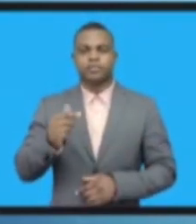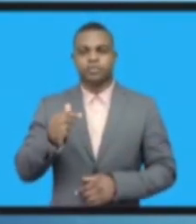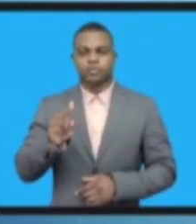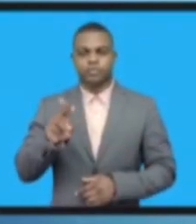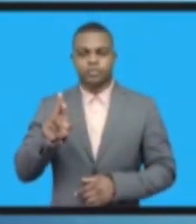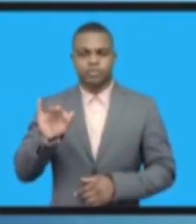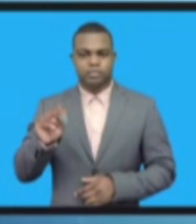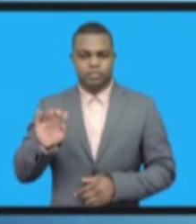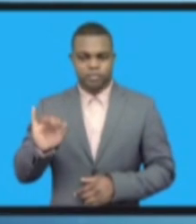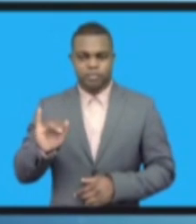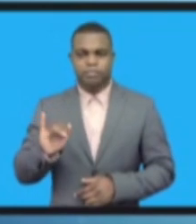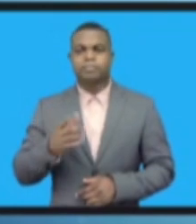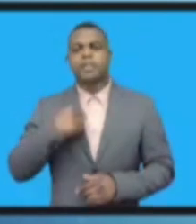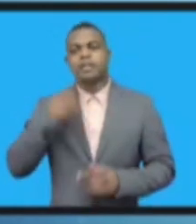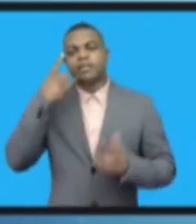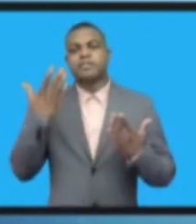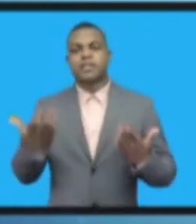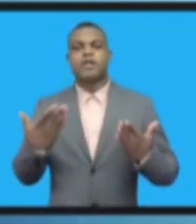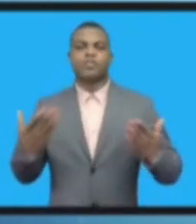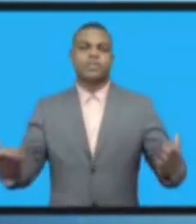заседание нашего форума.